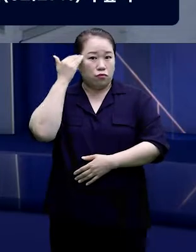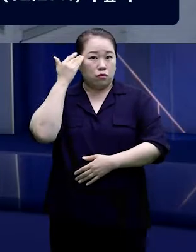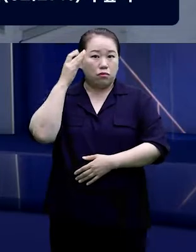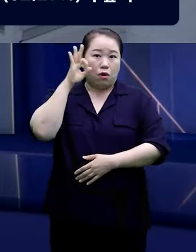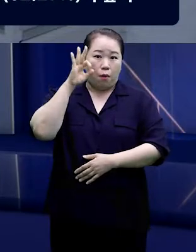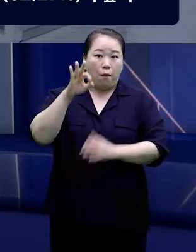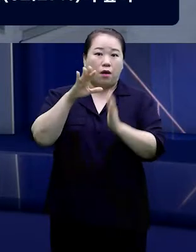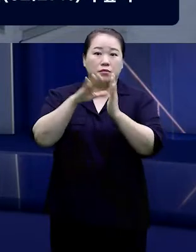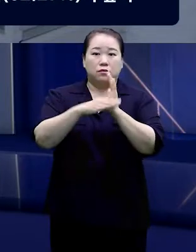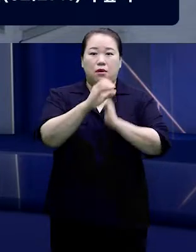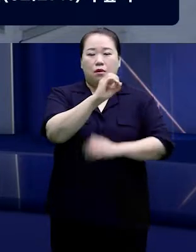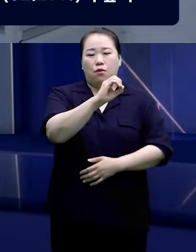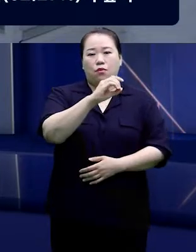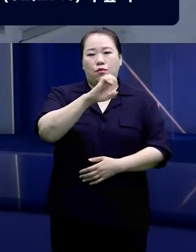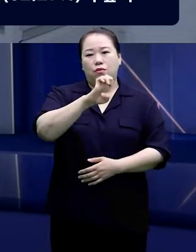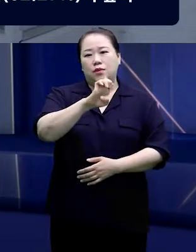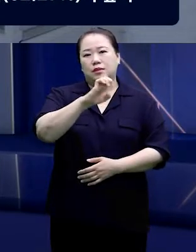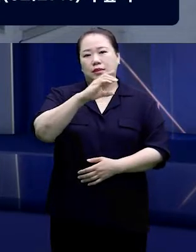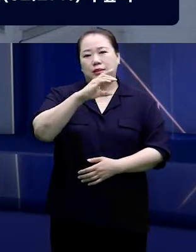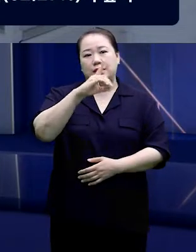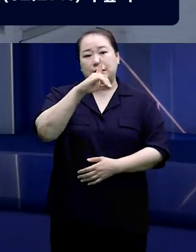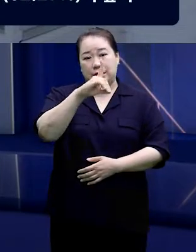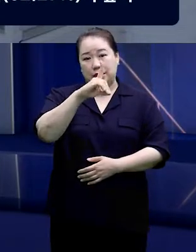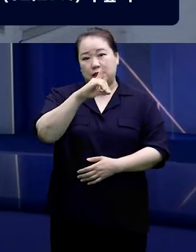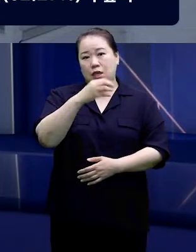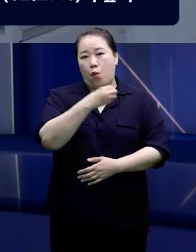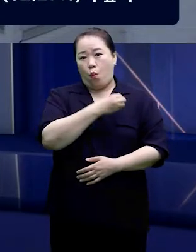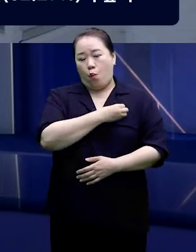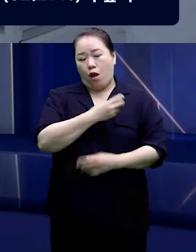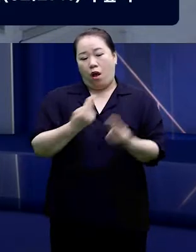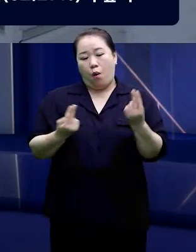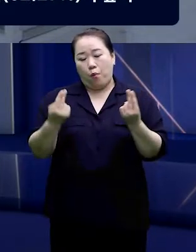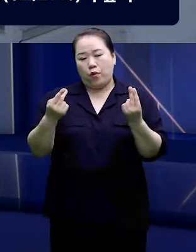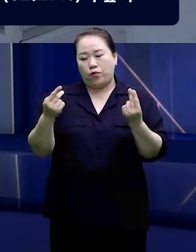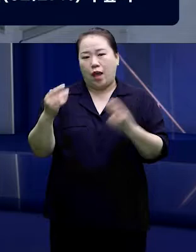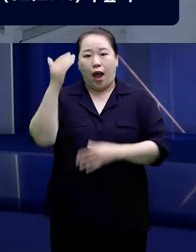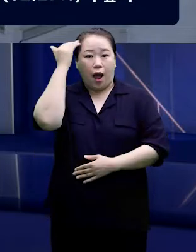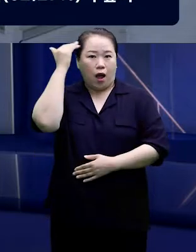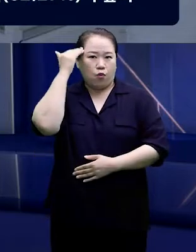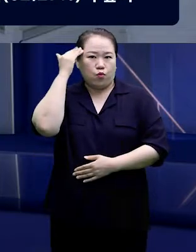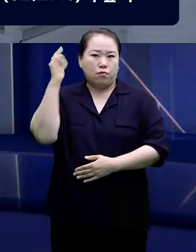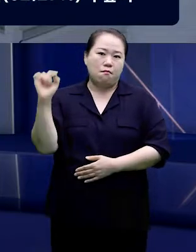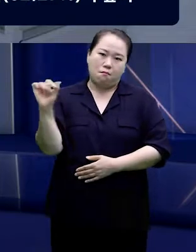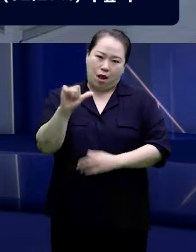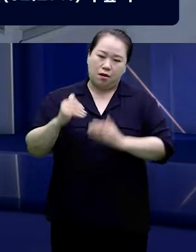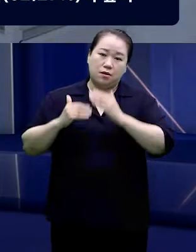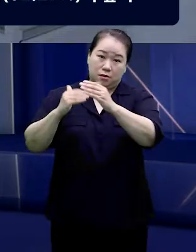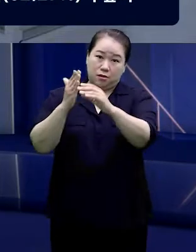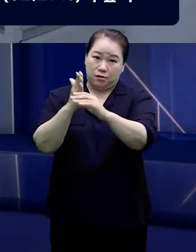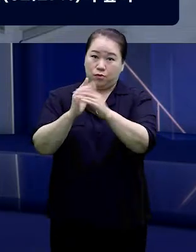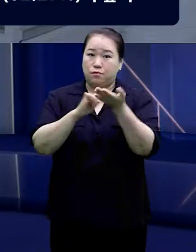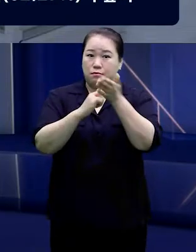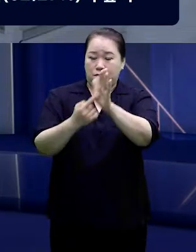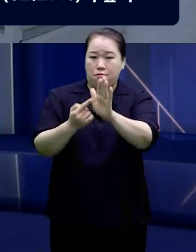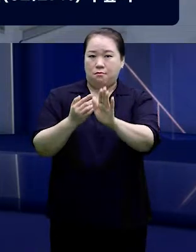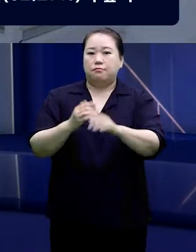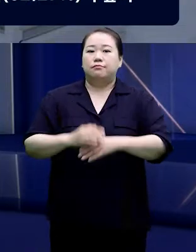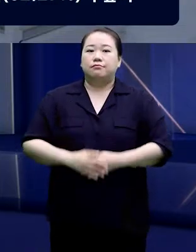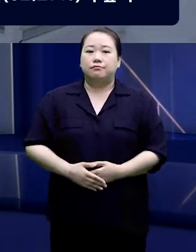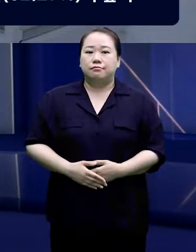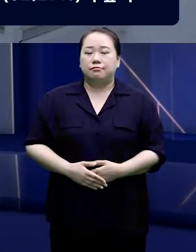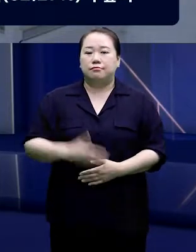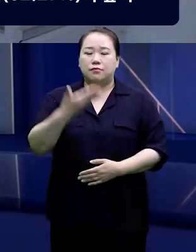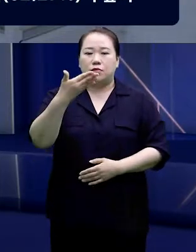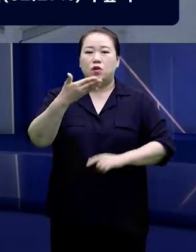회원국 중 빠른 편에 속하는 것으로 보고됐습니다. 9일 기준으로 우리나라와 비슷한 시기에 먼저